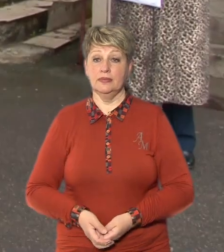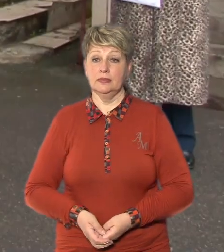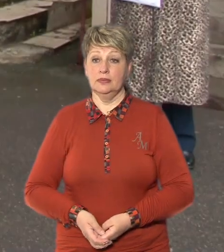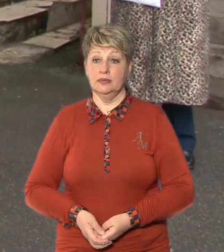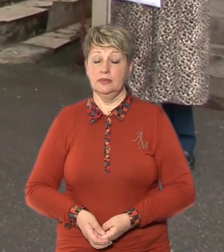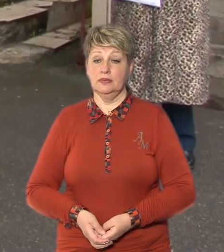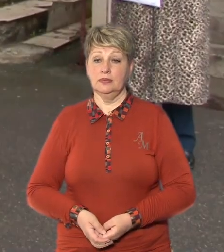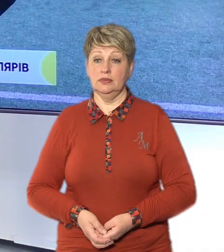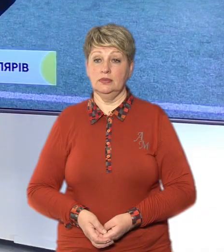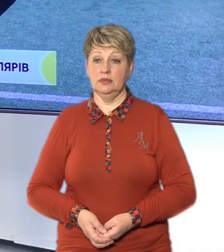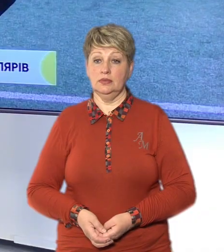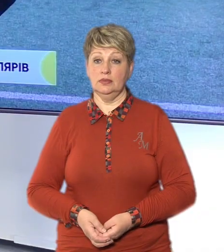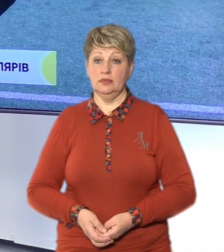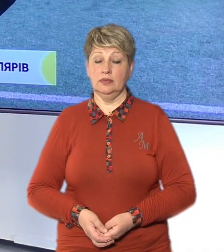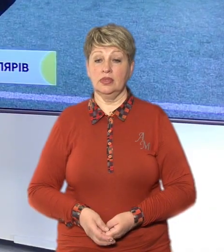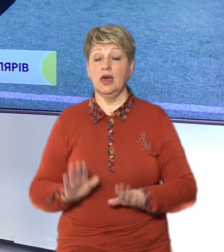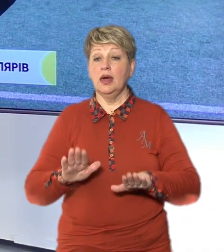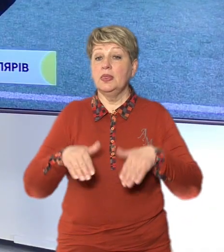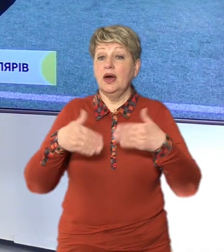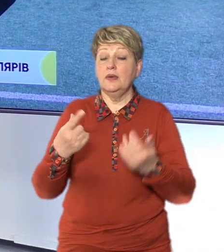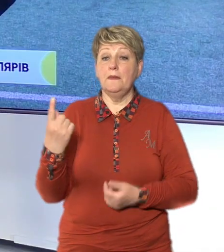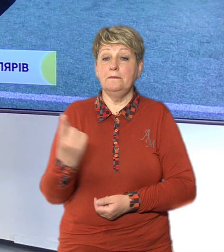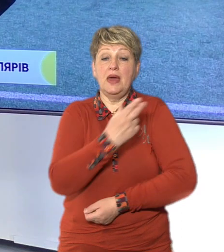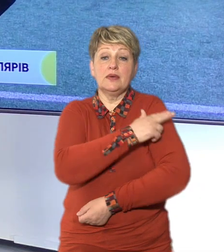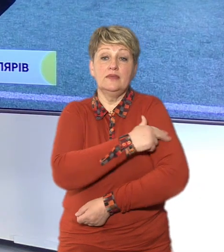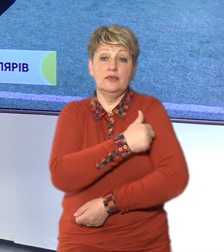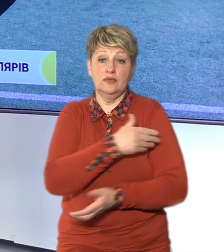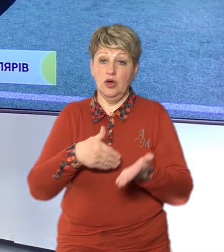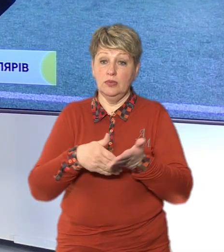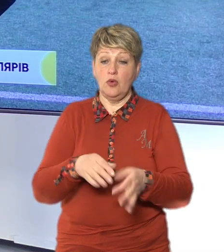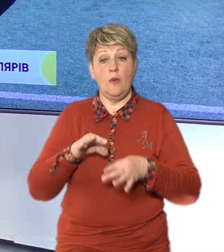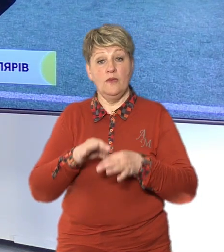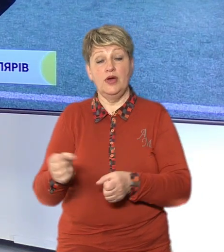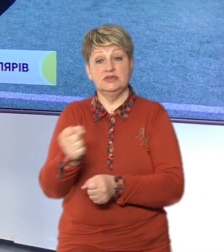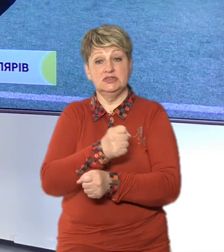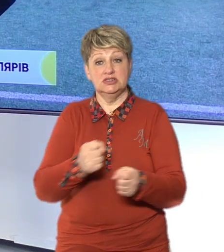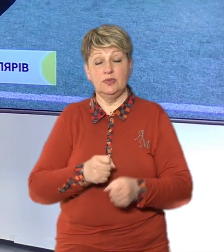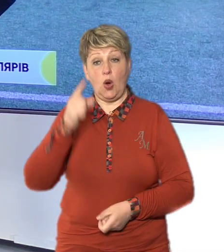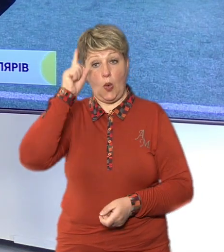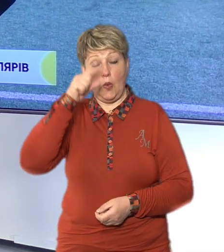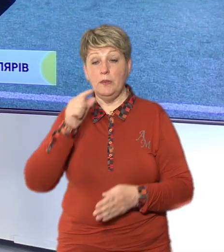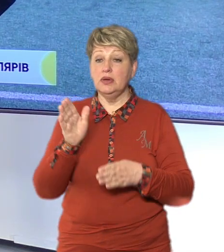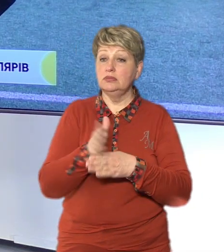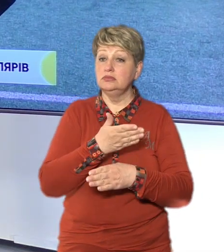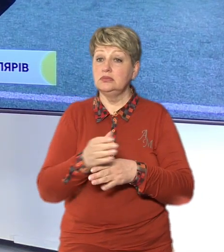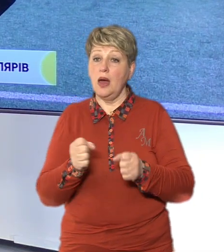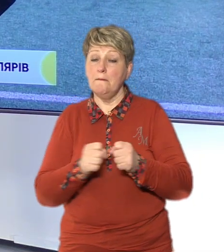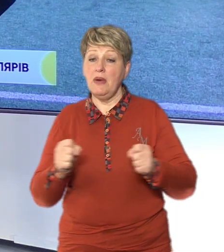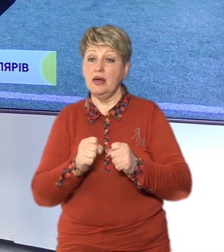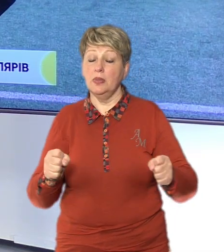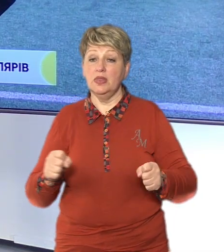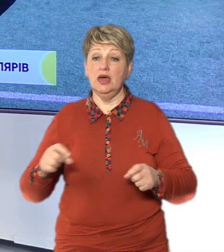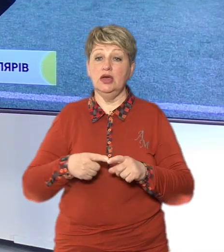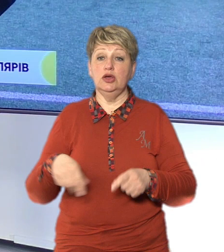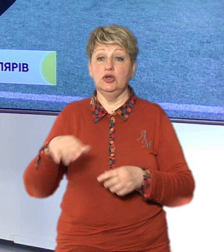новини Черкаси Надавати першу домедичну допомогу, поводитися зі зброєю та вміти розрізняти міни і дрони навчали